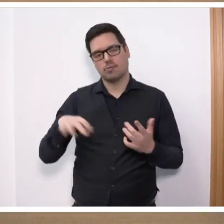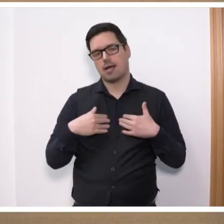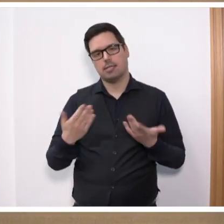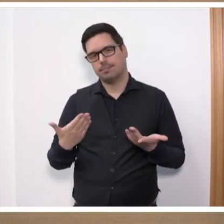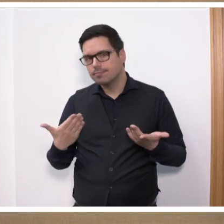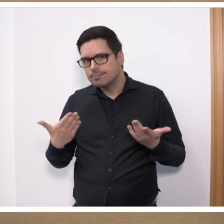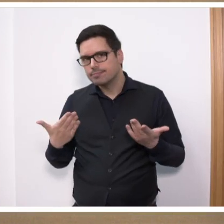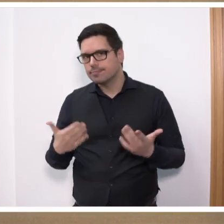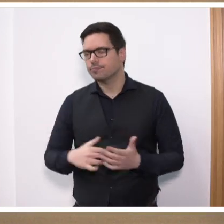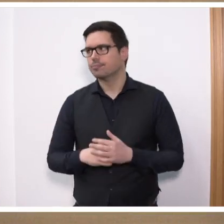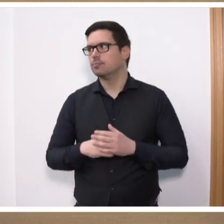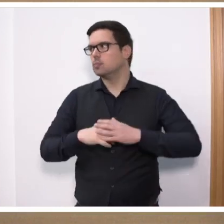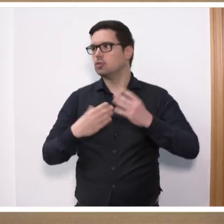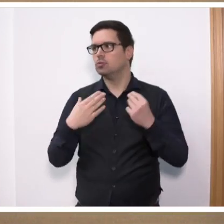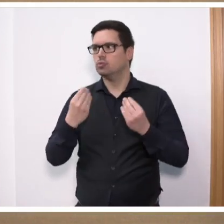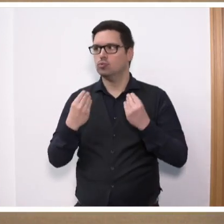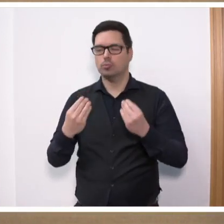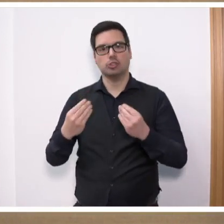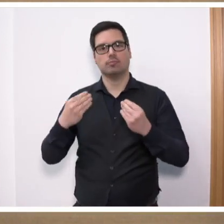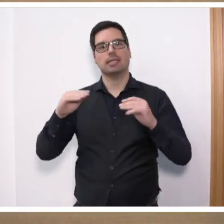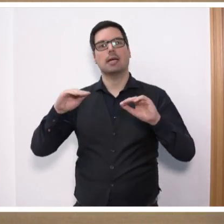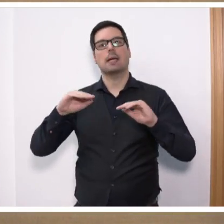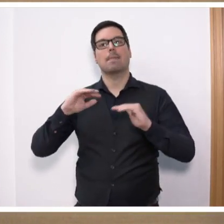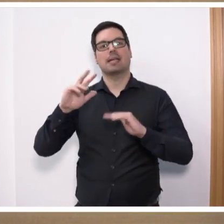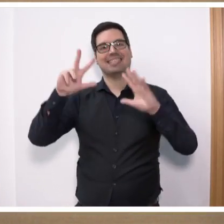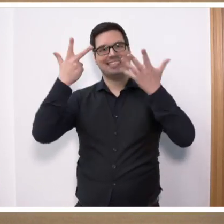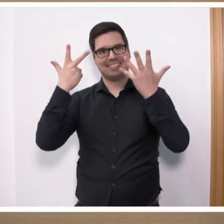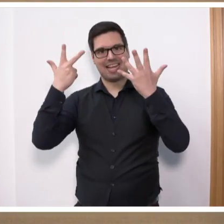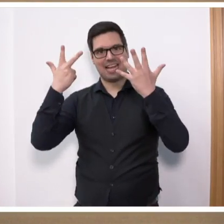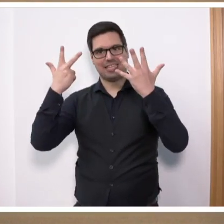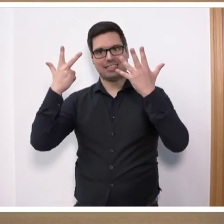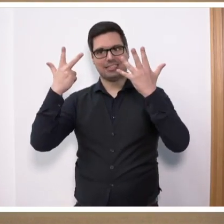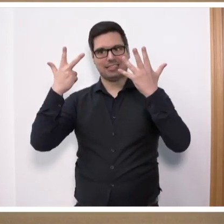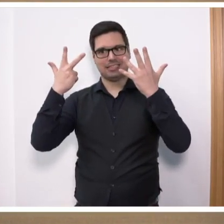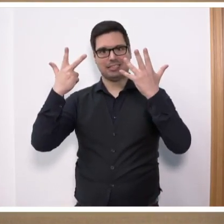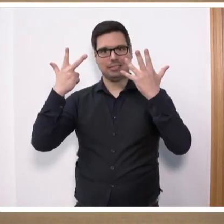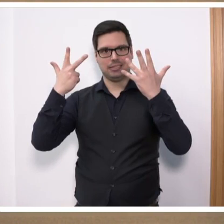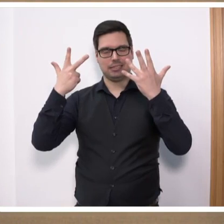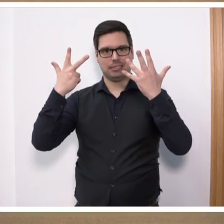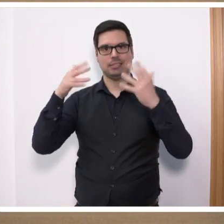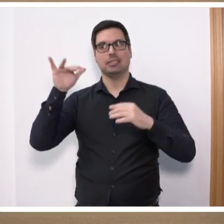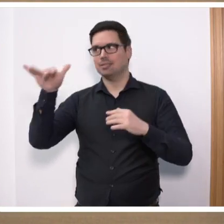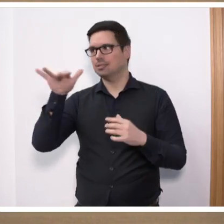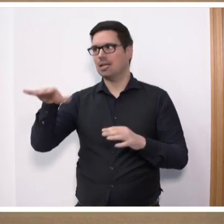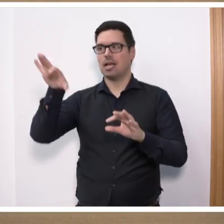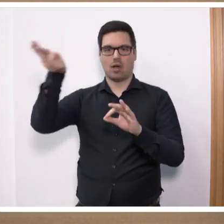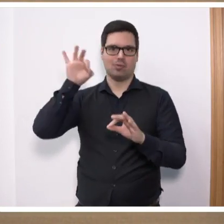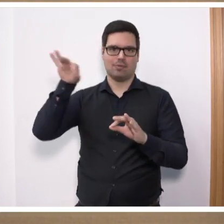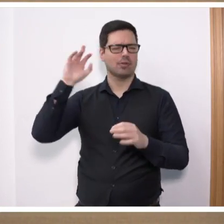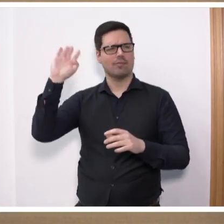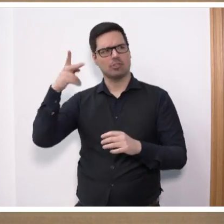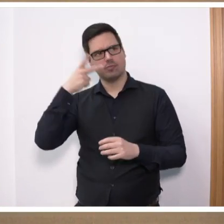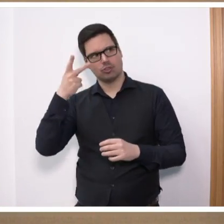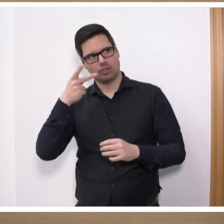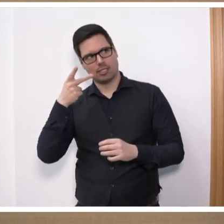Es ist schon vielsagend, dass man auf Platz 8 hier im Hohen Hause einen Platzhalter ausgewählt haben möchte oder, falls ich das falsch verstehe,